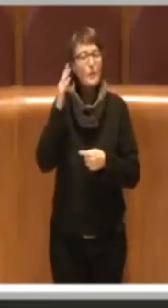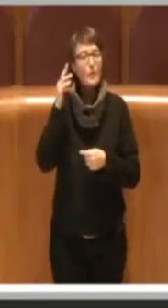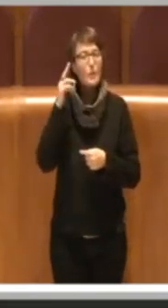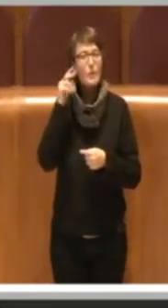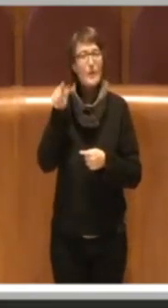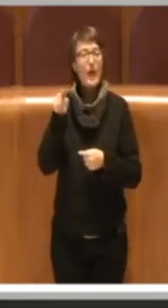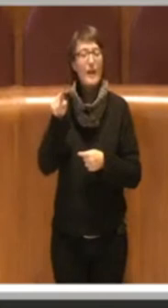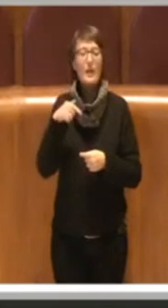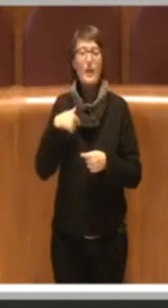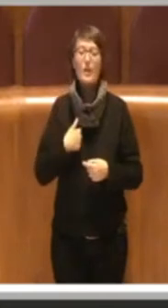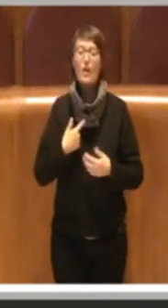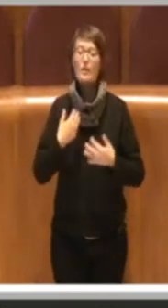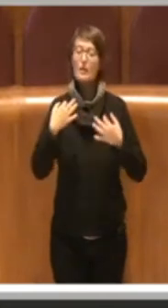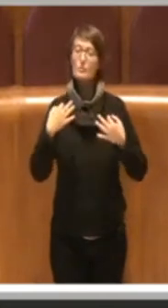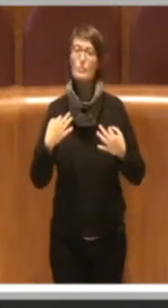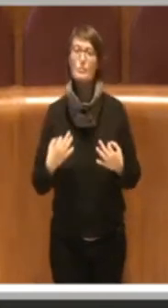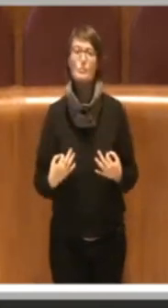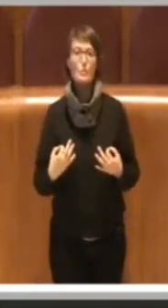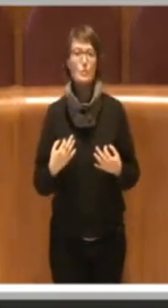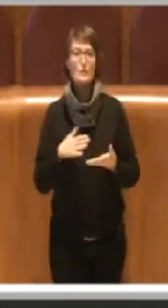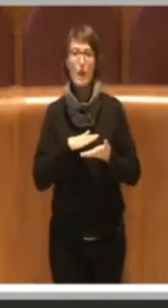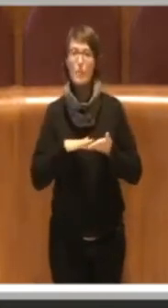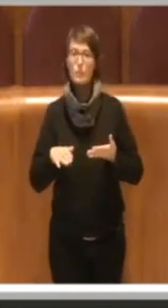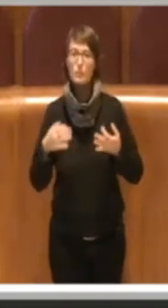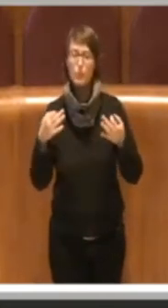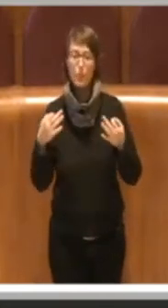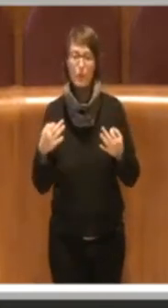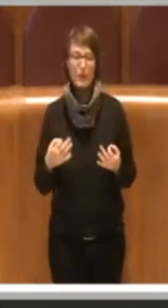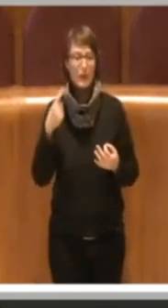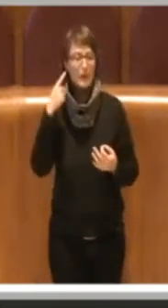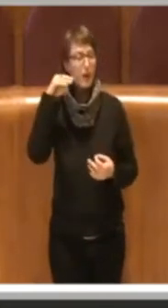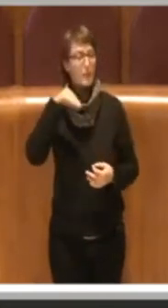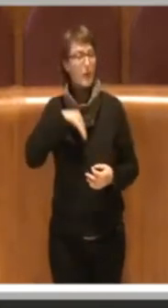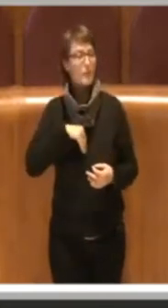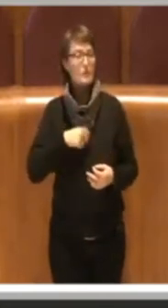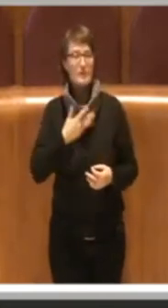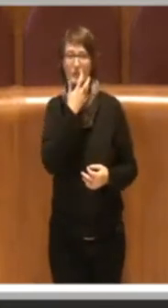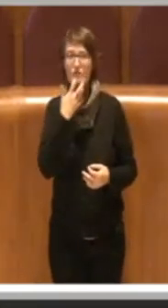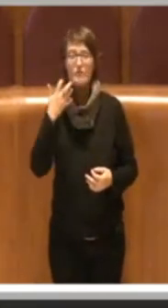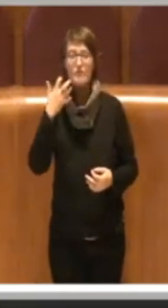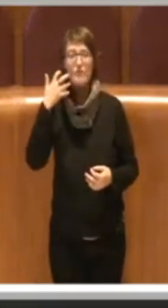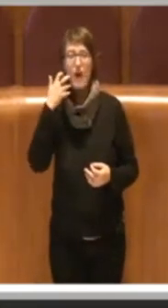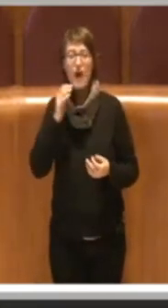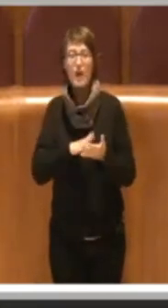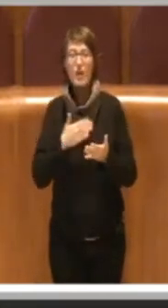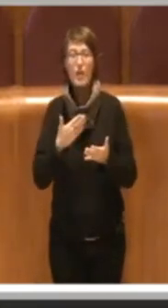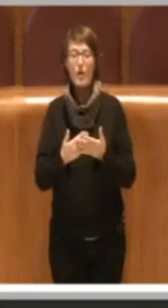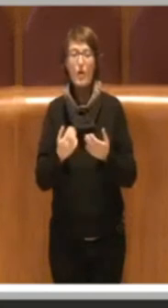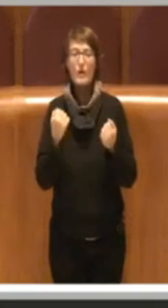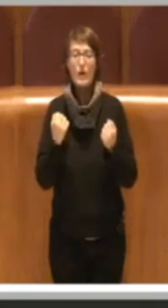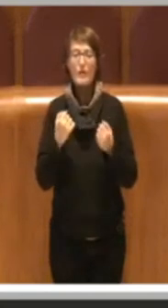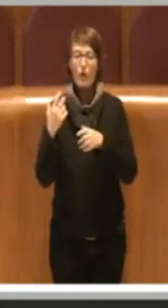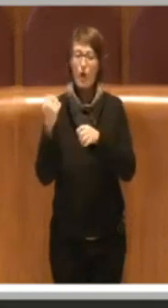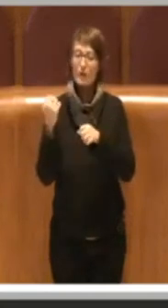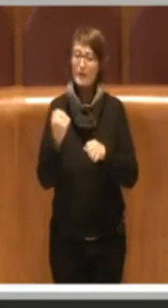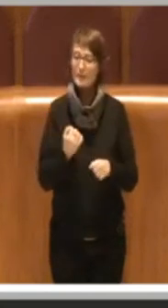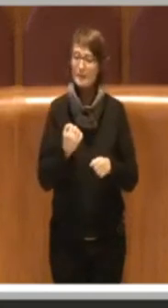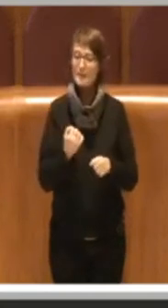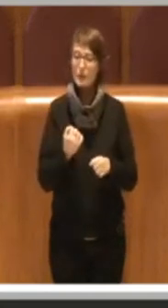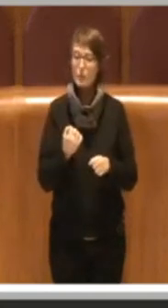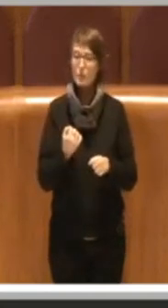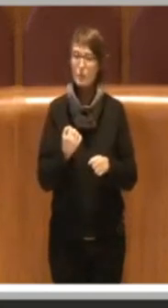suo altissimo senso delle istituzioni le faceva incarnare il ruolo con il massimo dell'eleganza anche